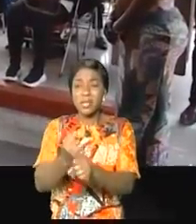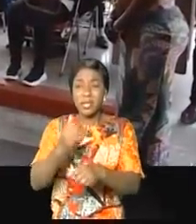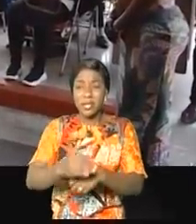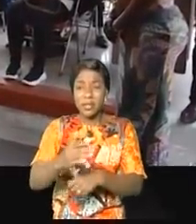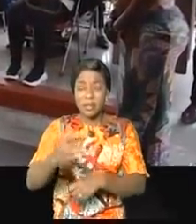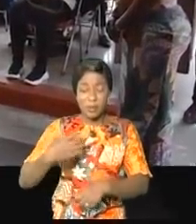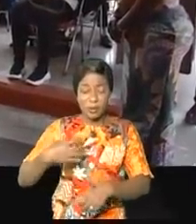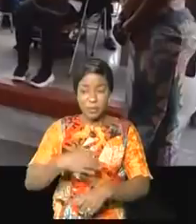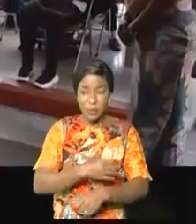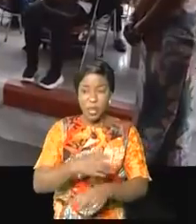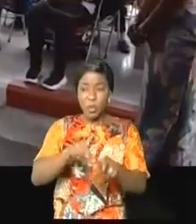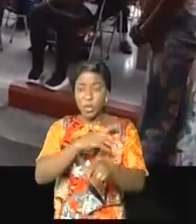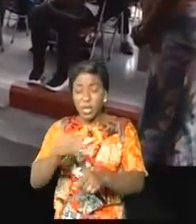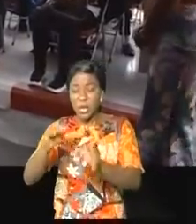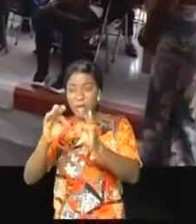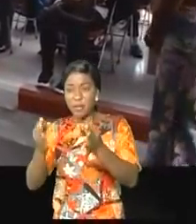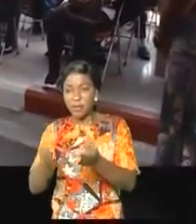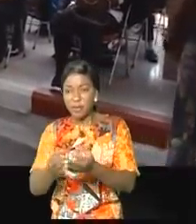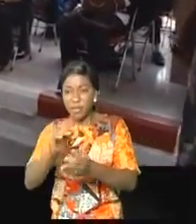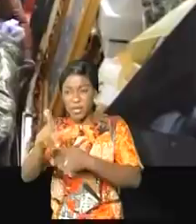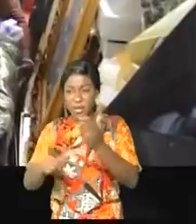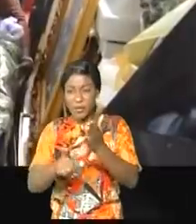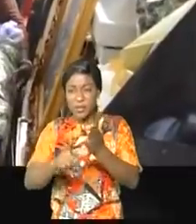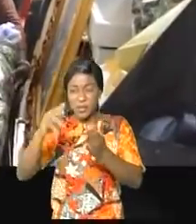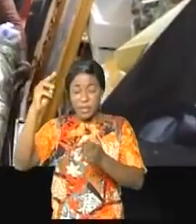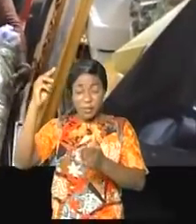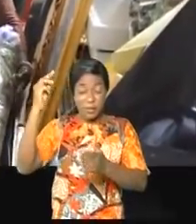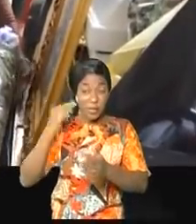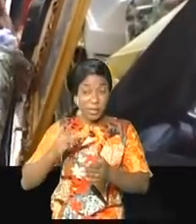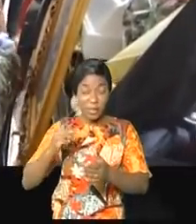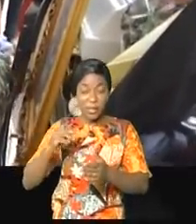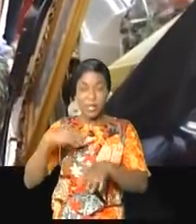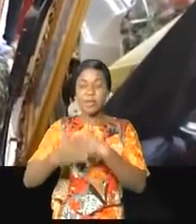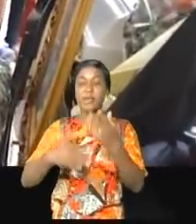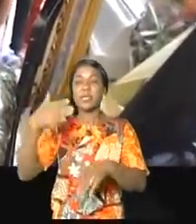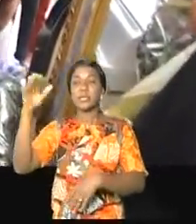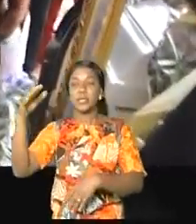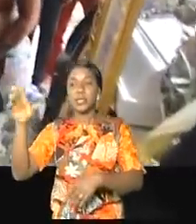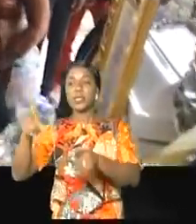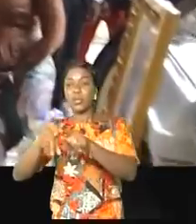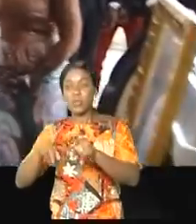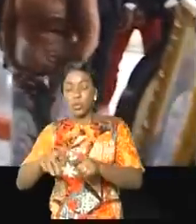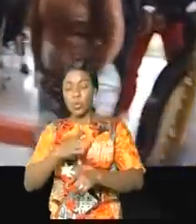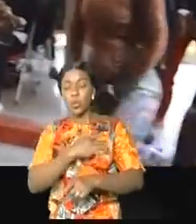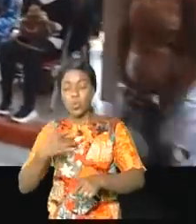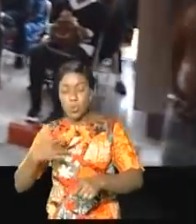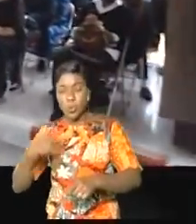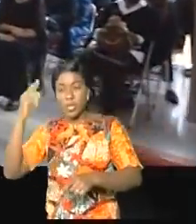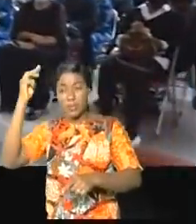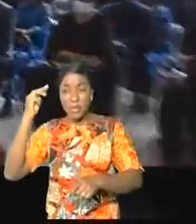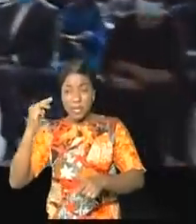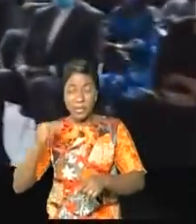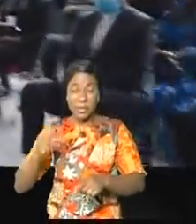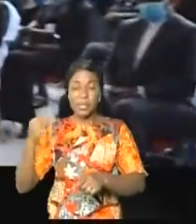des enfants et la famille biologique, le vice-ministre des Affaires étrangères, Raymond Chedia, a au nom de la ministre d'Etat et des